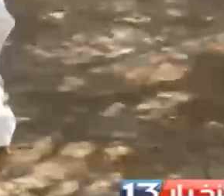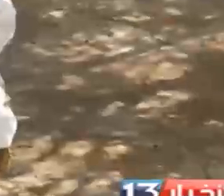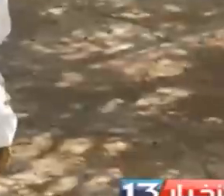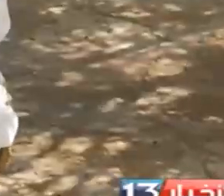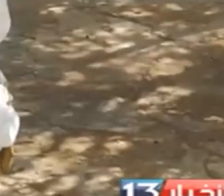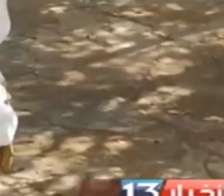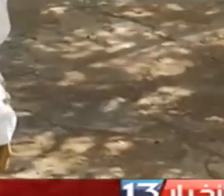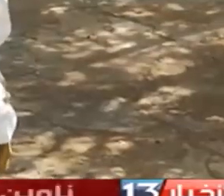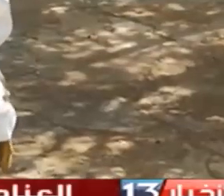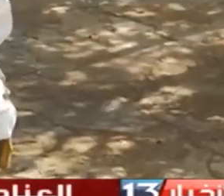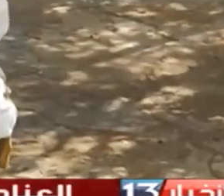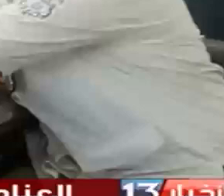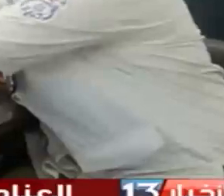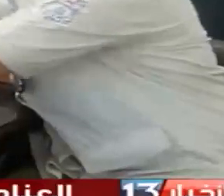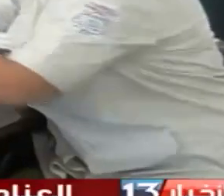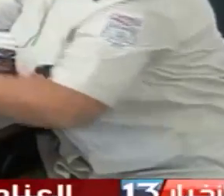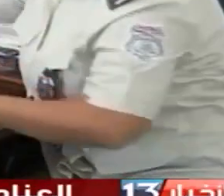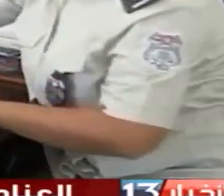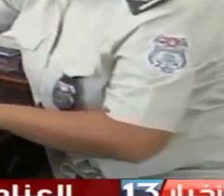اشتركوا في